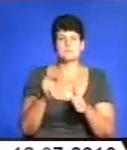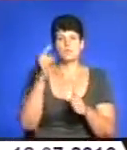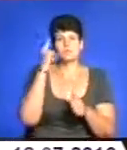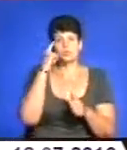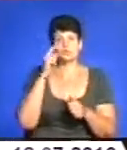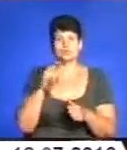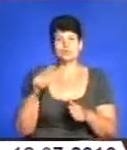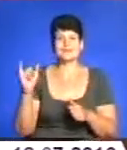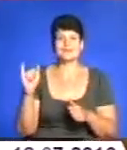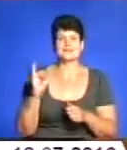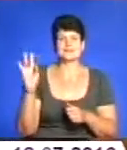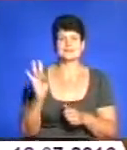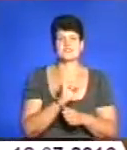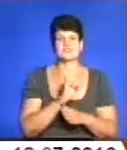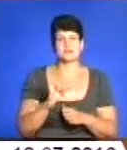громади і священників.